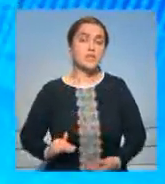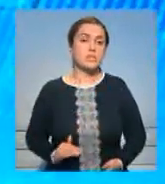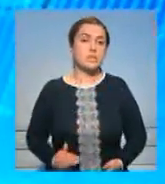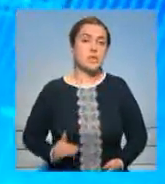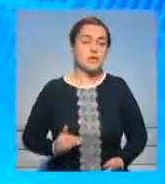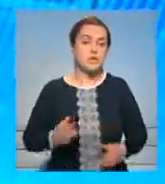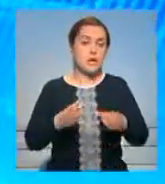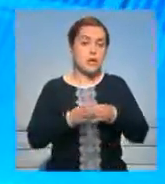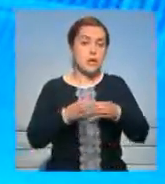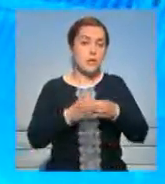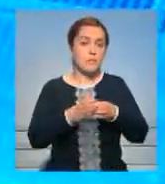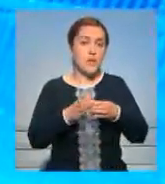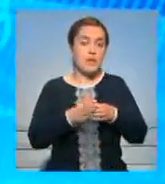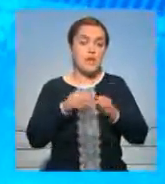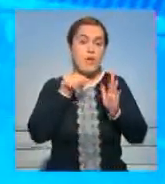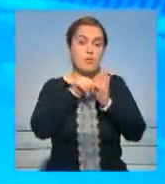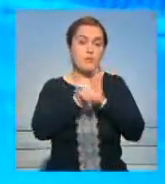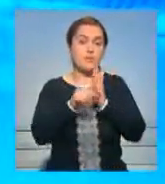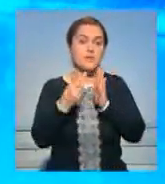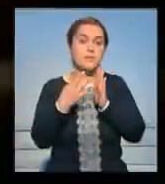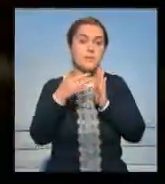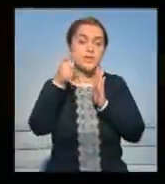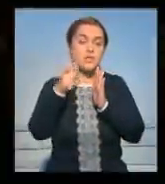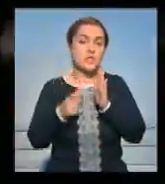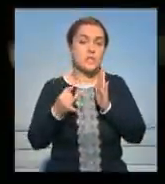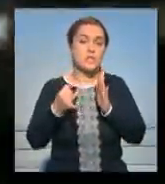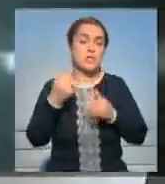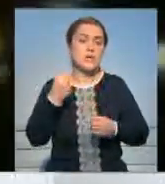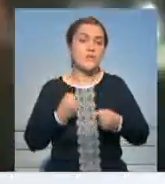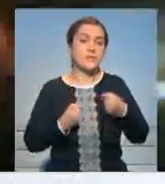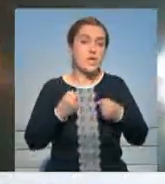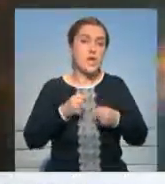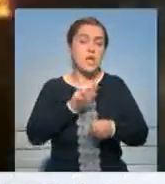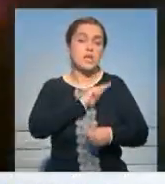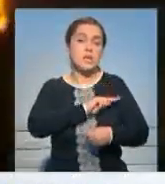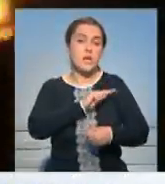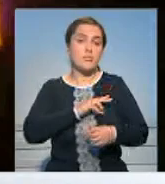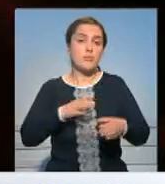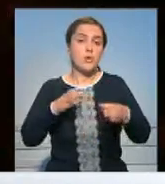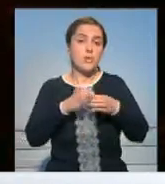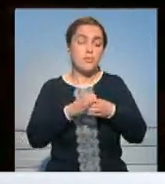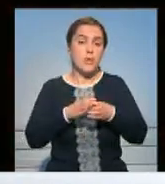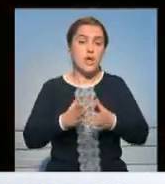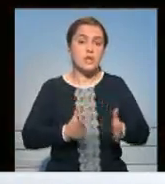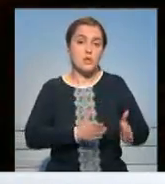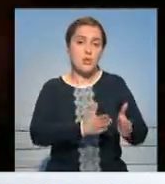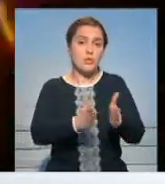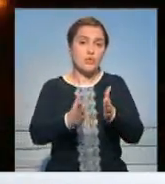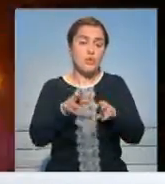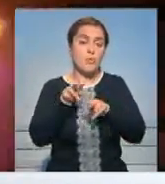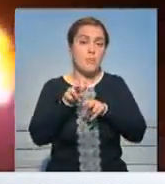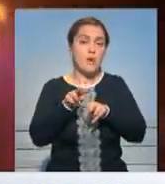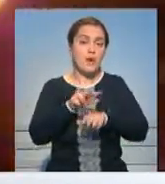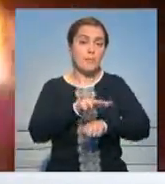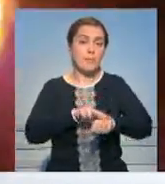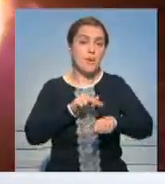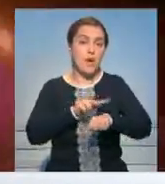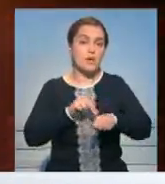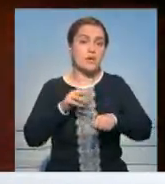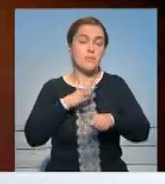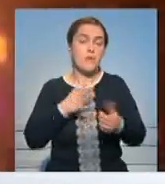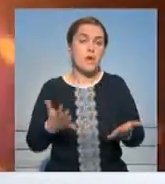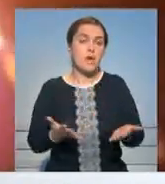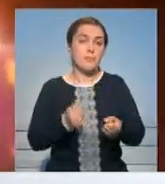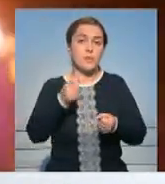частных производственных компаний. В салоне находились 25 пассажиров и водители. Сотрудниками батальона ДПП были приняты меры